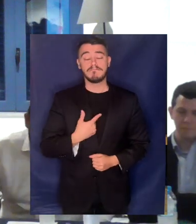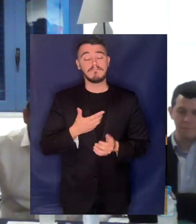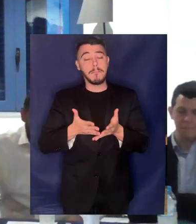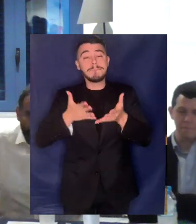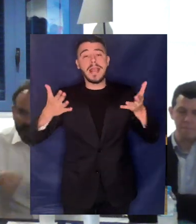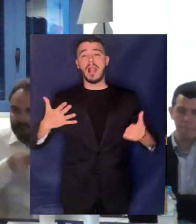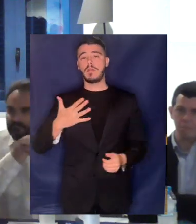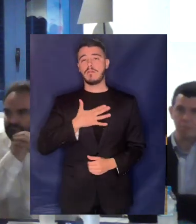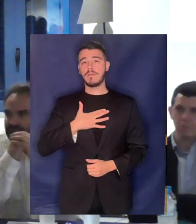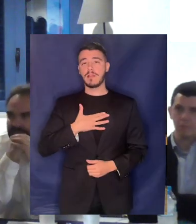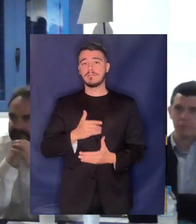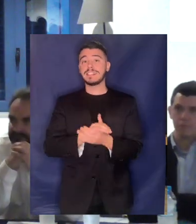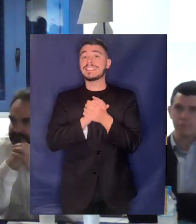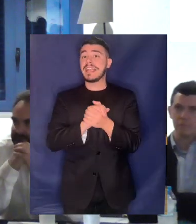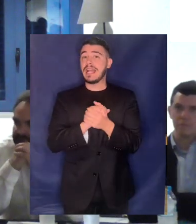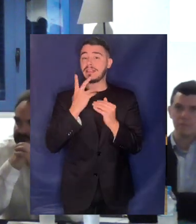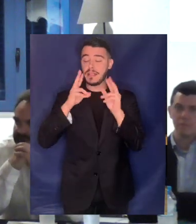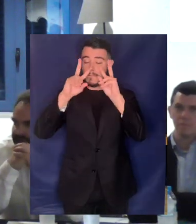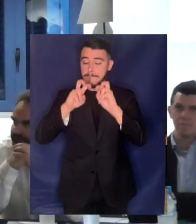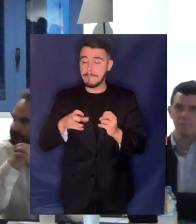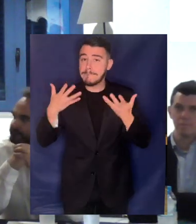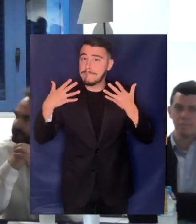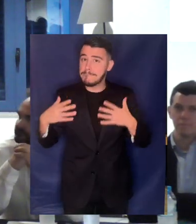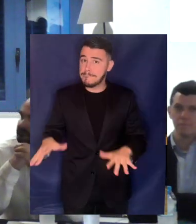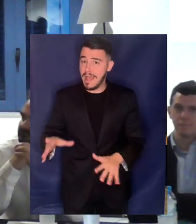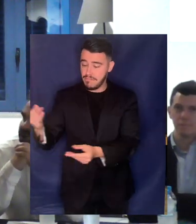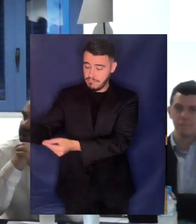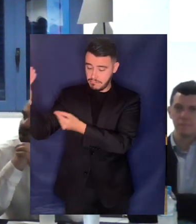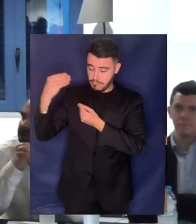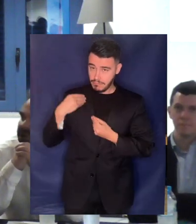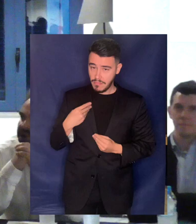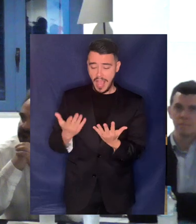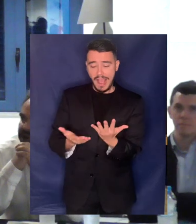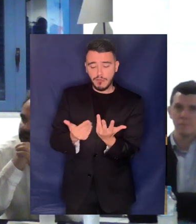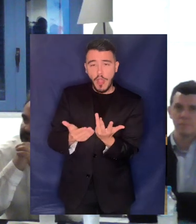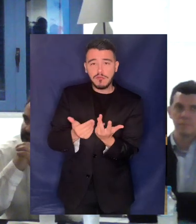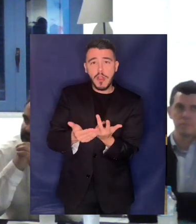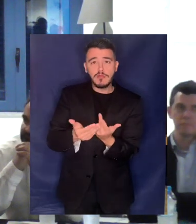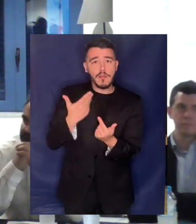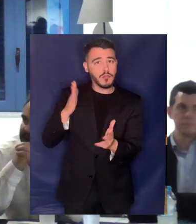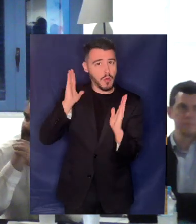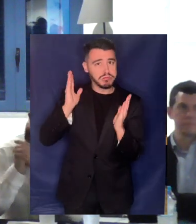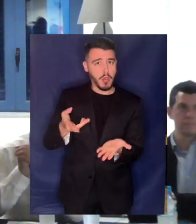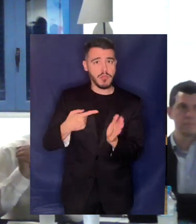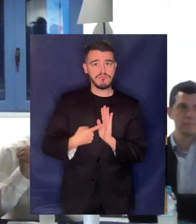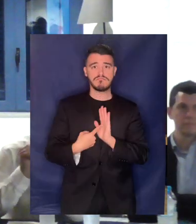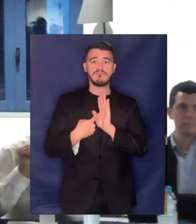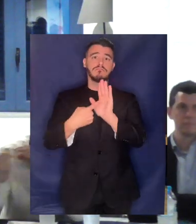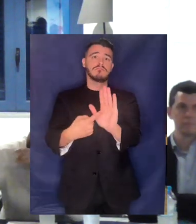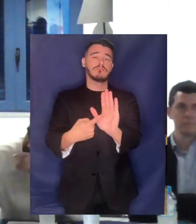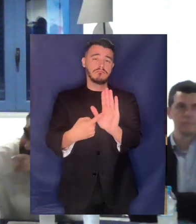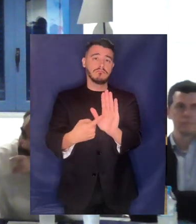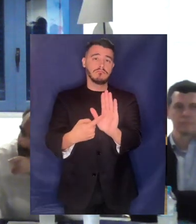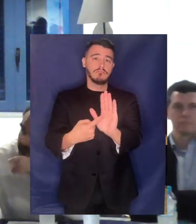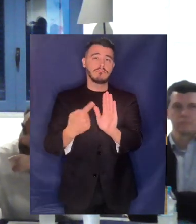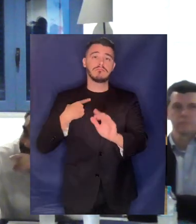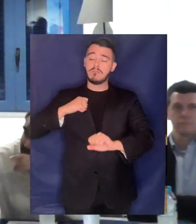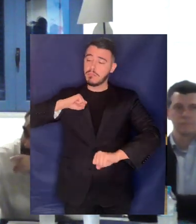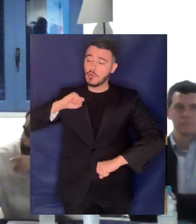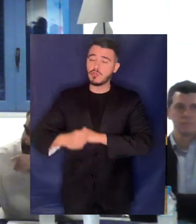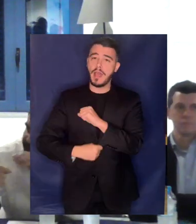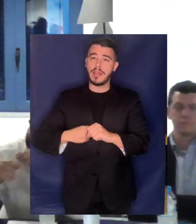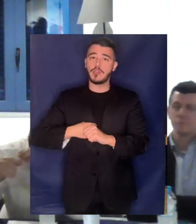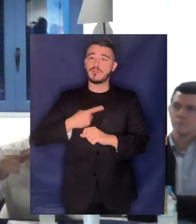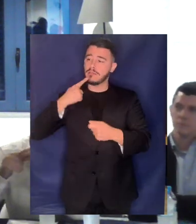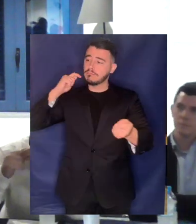ετοίμασε αυτή τη μελέτη και μας γέμισε με επιχειρήματα, με όπλα, για να δώσουμε και τη μεγάλη μάχη της πολιτικής αλλαγής, τη